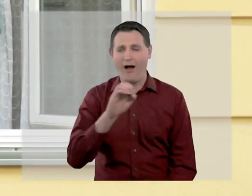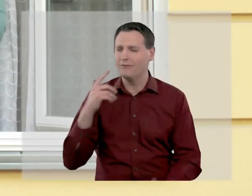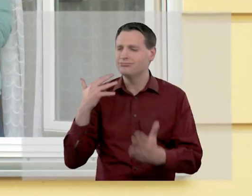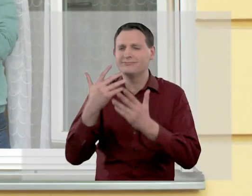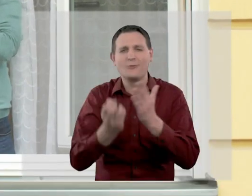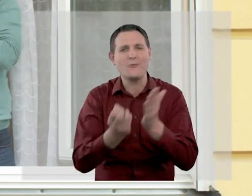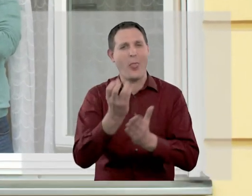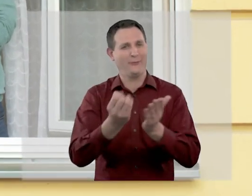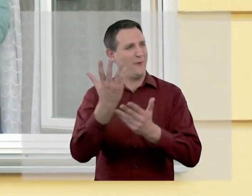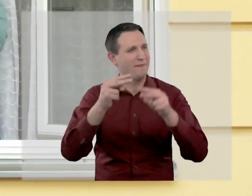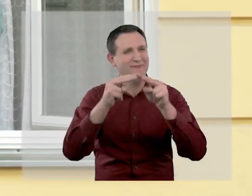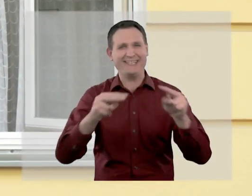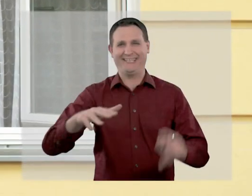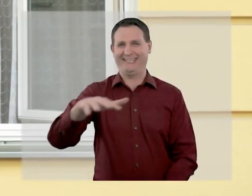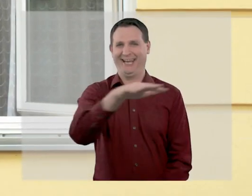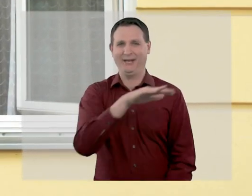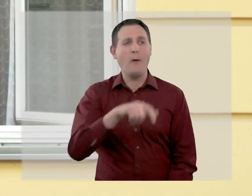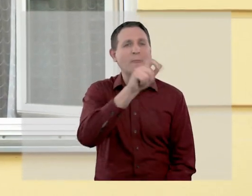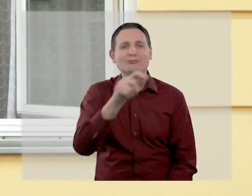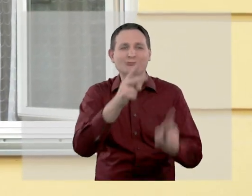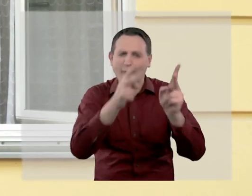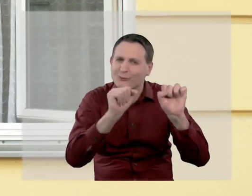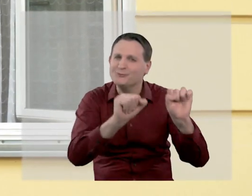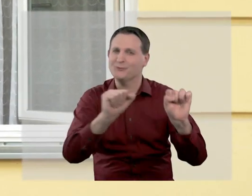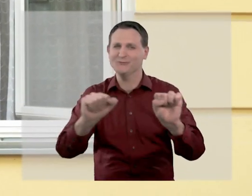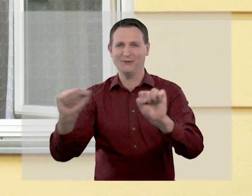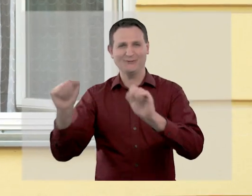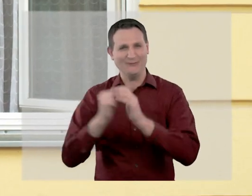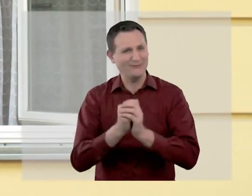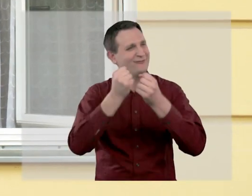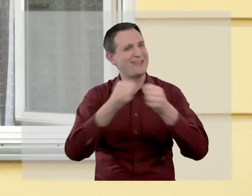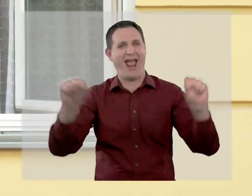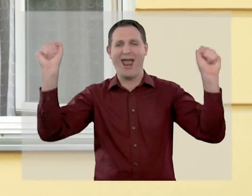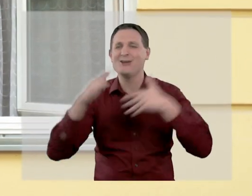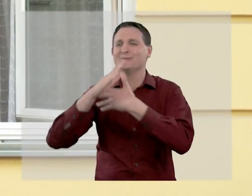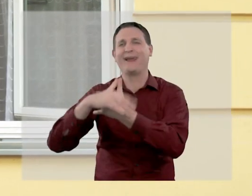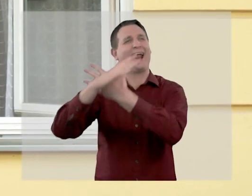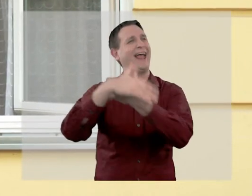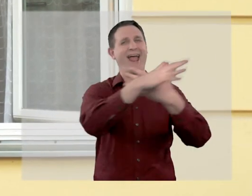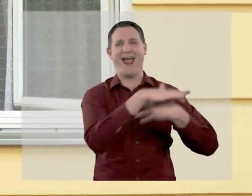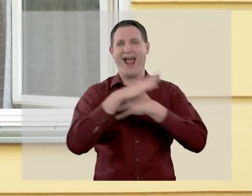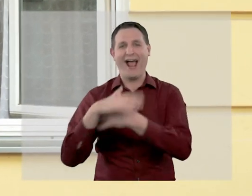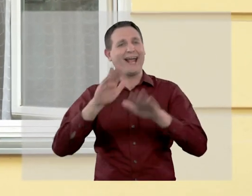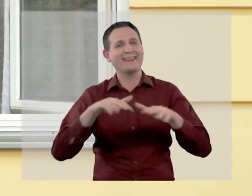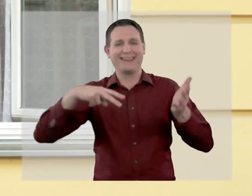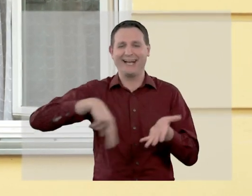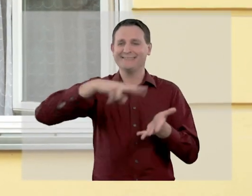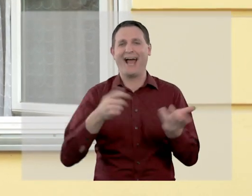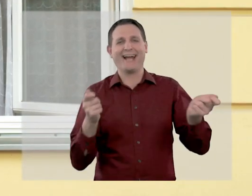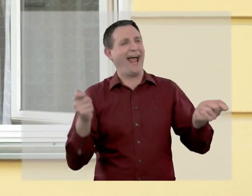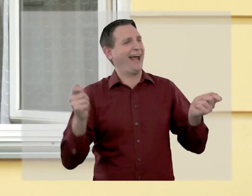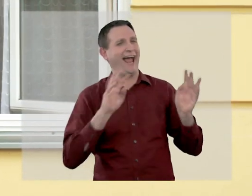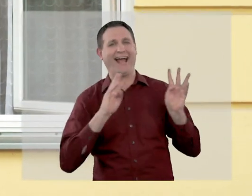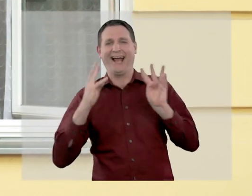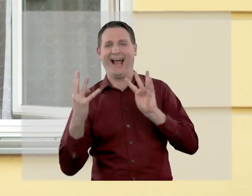Europa, wiege der Kultur, Hort des Friedens, Verteidiger der Menschenrechte, Schmetterlinge flattern durch ein grenzenloses Europa,